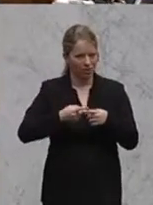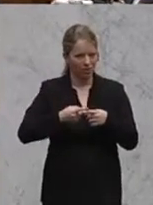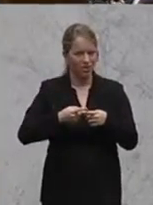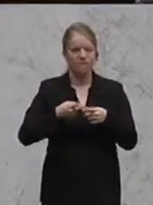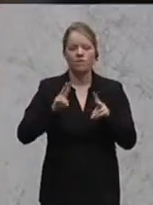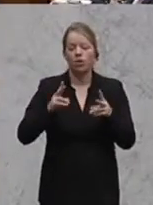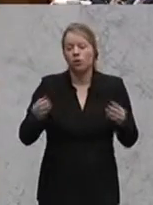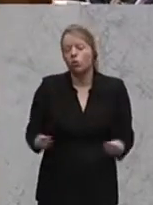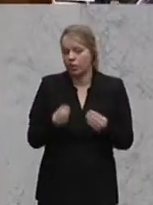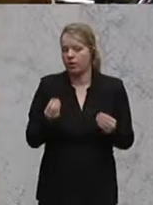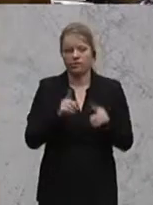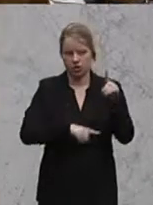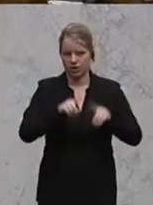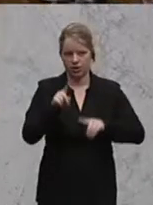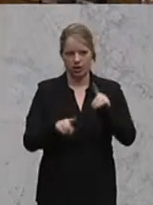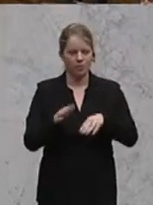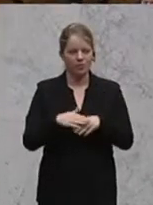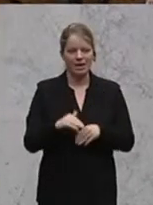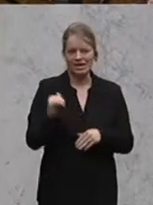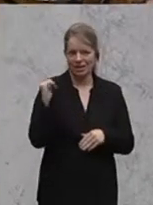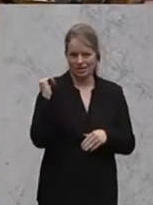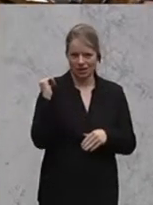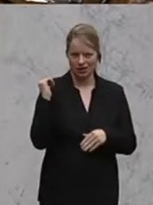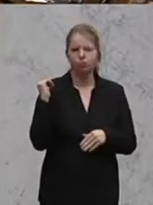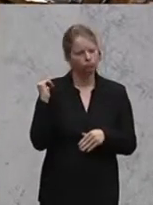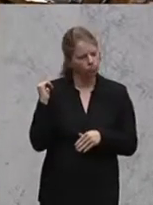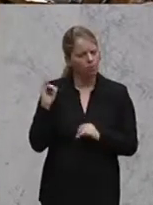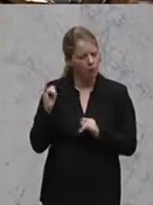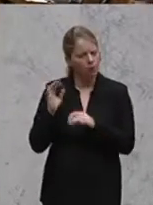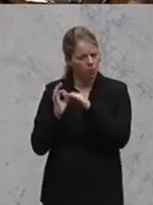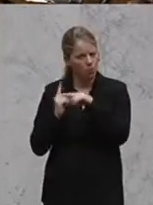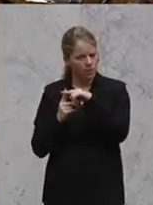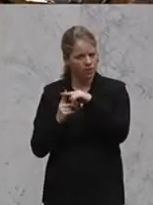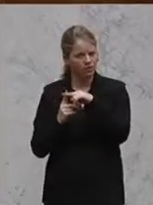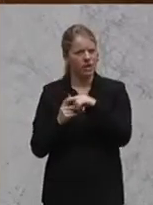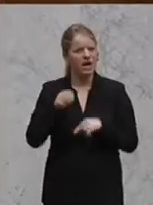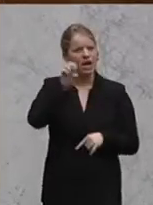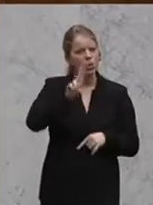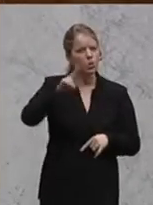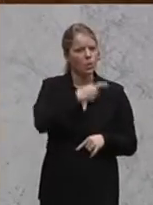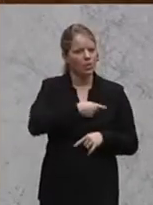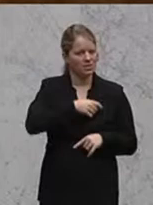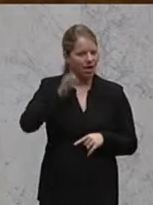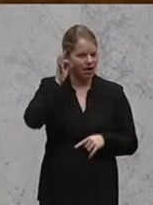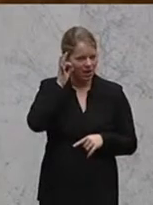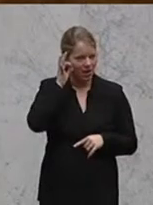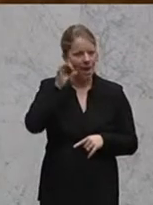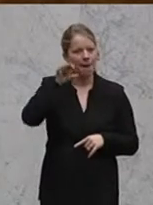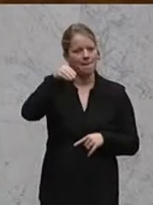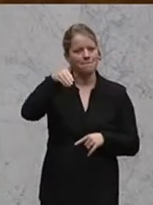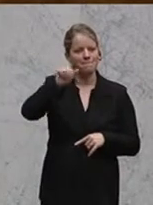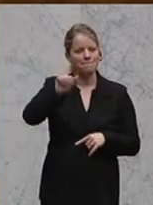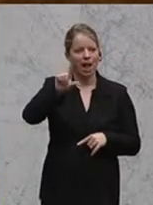es mehrere geben. Gestern war ja, was grundsätzlich zu begrüßen ist, die zuständige EU-Kommissarin Cecilia Malmström